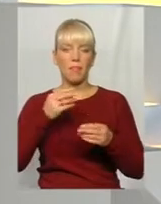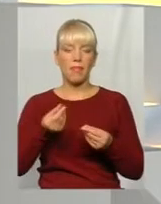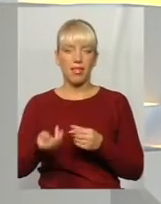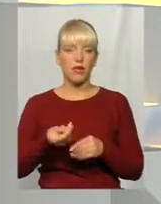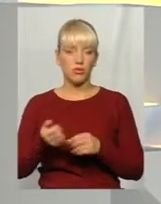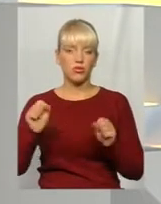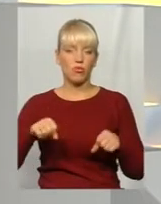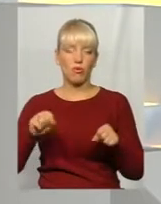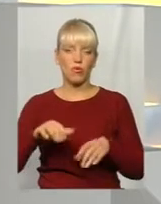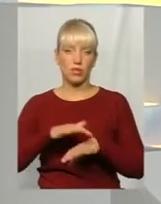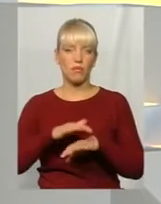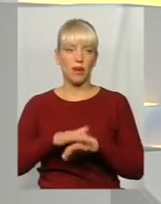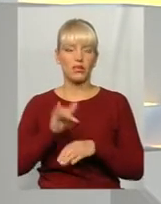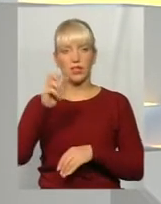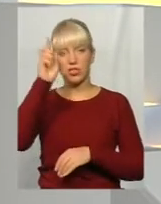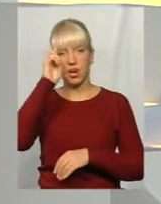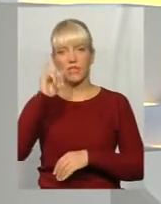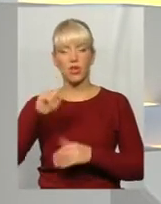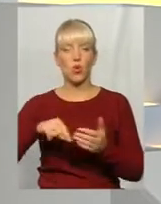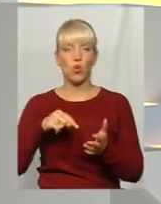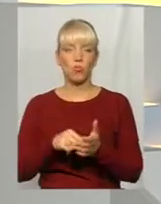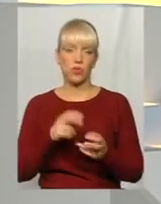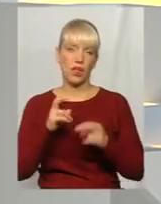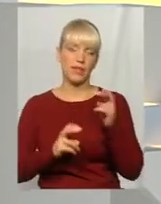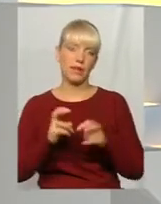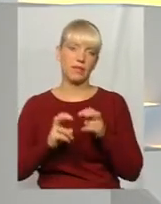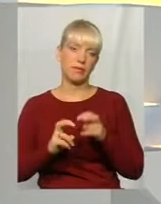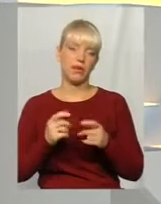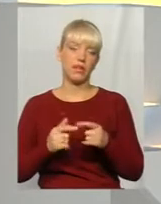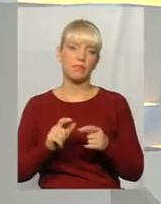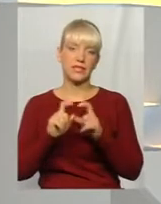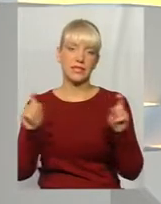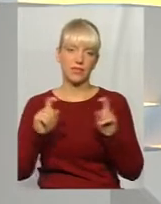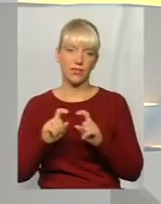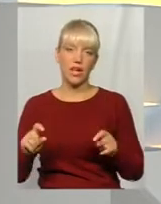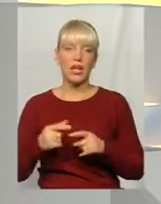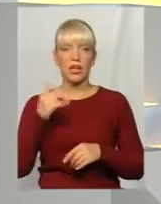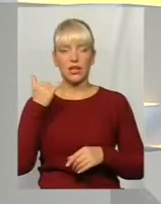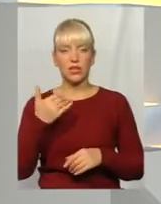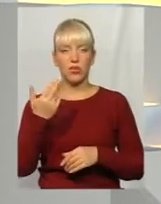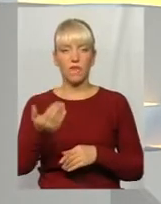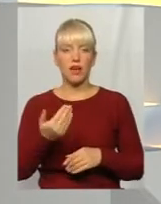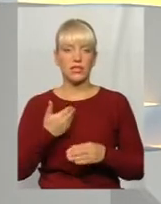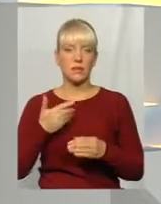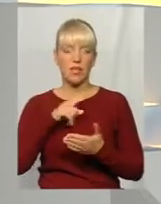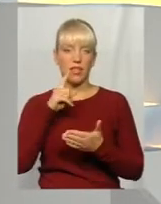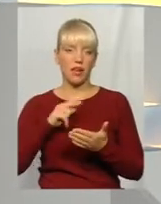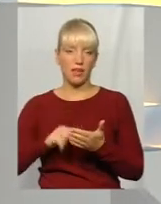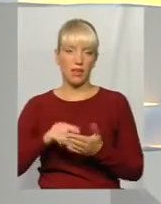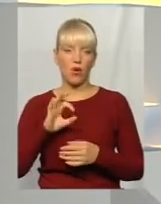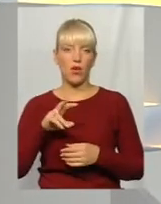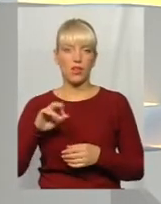комунальних підприємств. Так? Напевно, перше своє питання все ж таки до вас, пане Олексій, адресую. Розкажіть коротко,